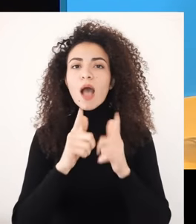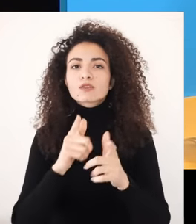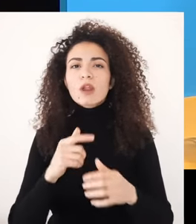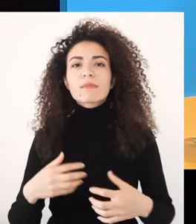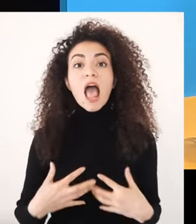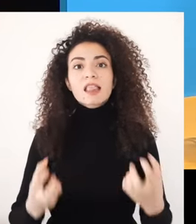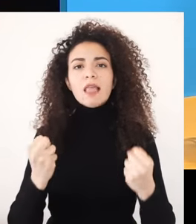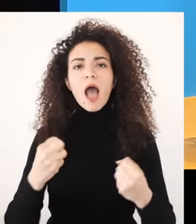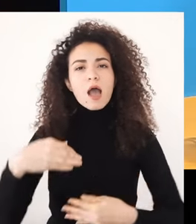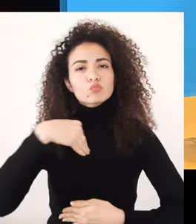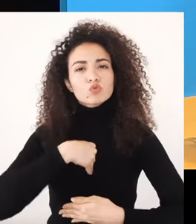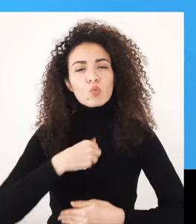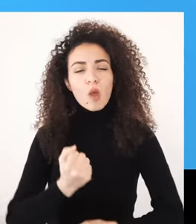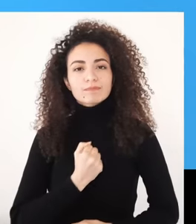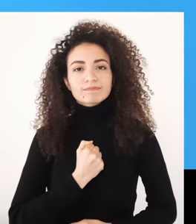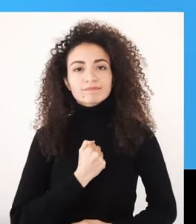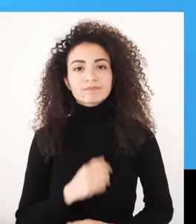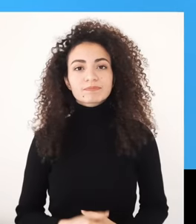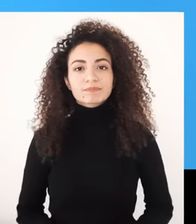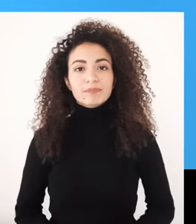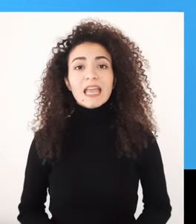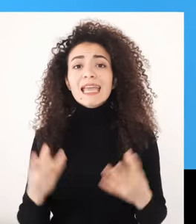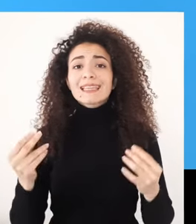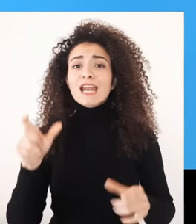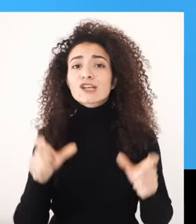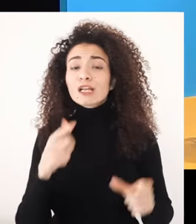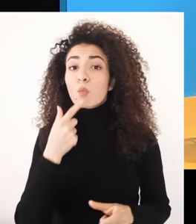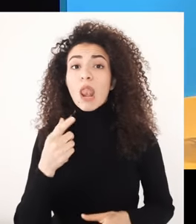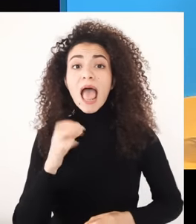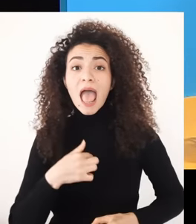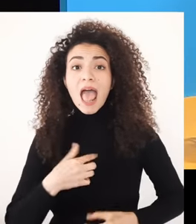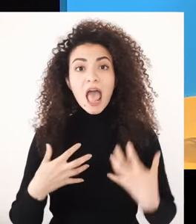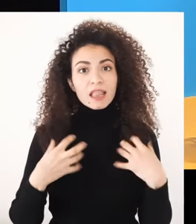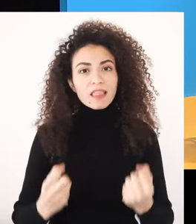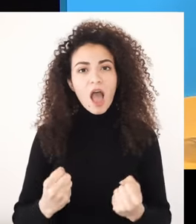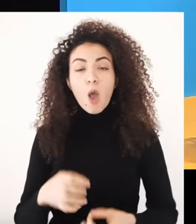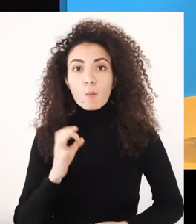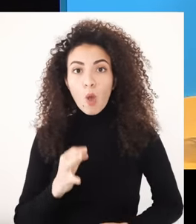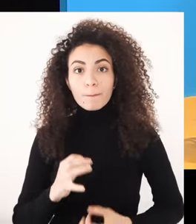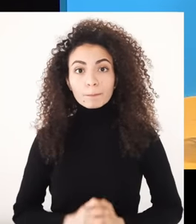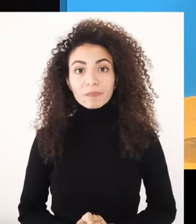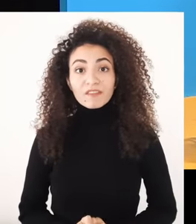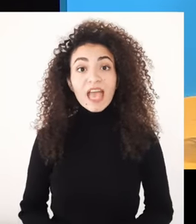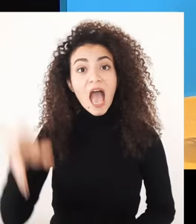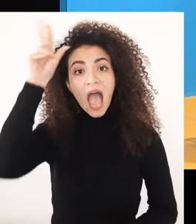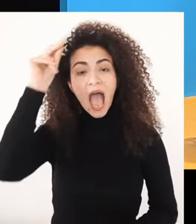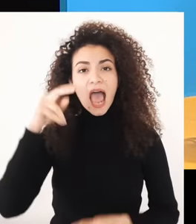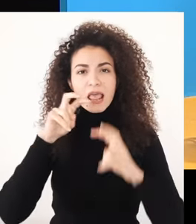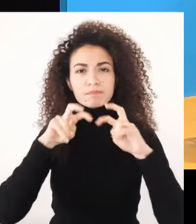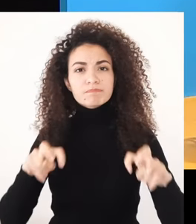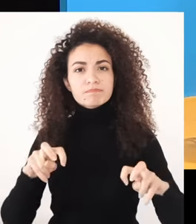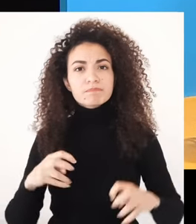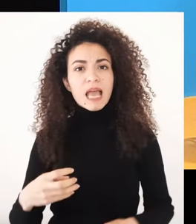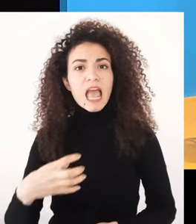هالطاقة الموجودة بداخلك كثير اللي حكيوا عن أهمية هالطاقة فمثلا بيعتقد عالم الاجتماع النفسي جاك